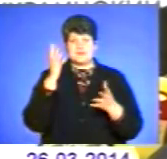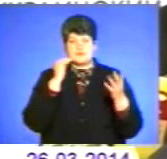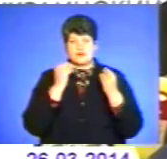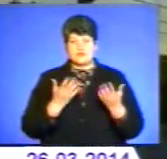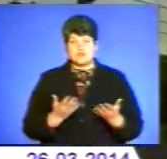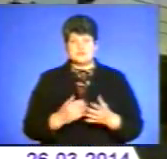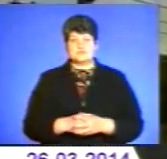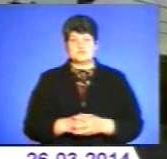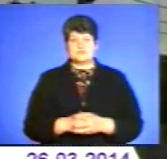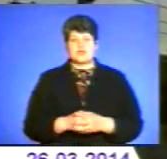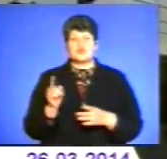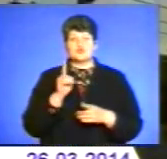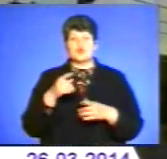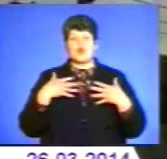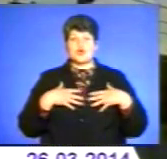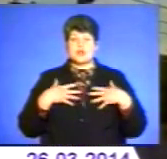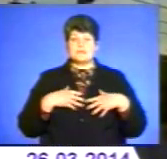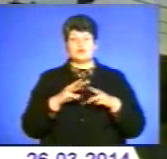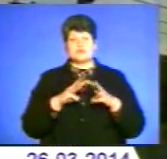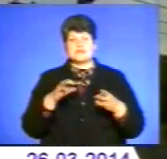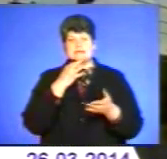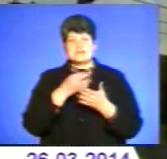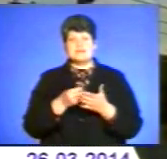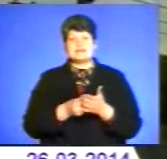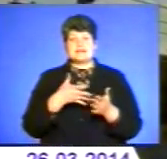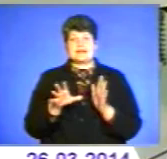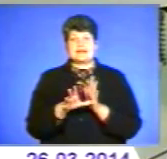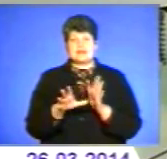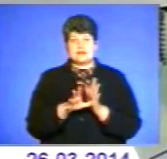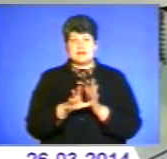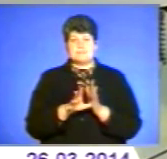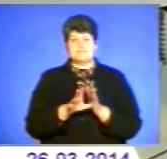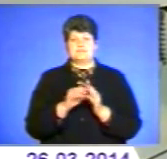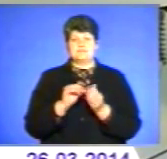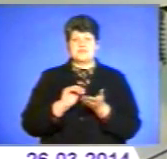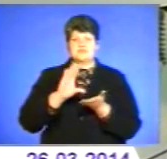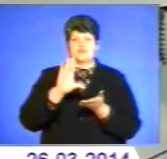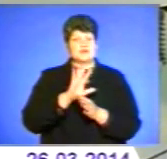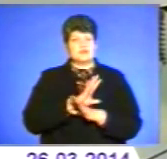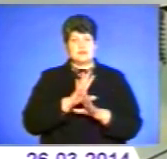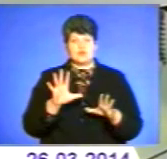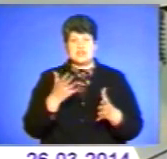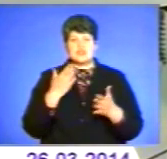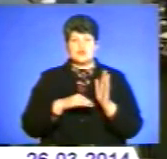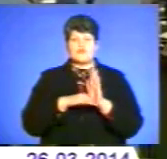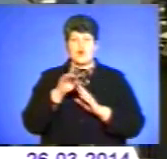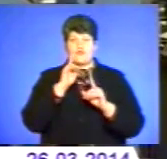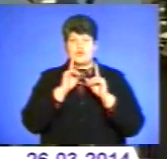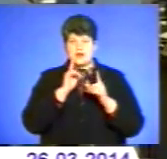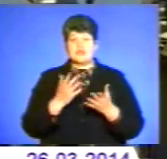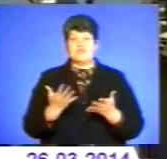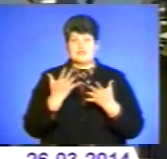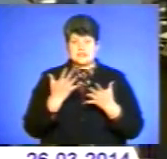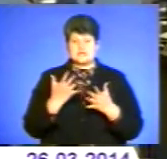цю скидку. Що ж до Криму, то міністр зазначив, ціни на електроенергію підвищувати не будуть. Та якщо Верховна Рада визнає півострів